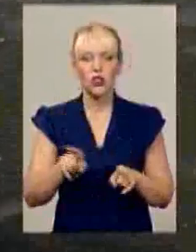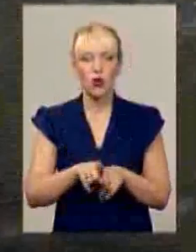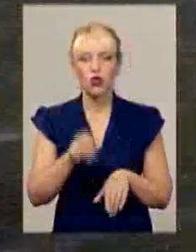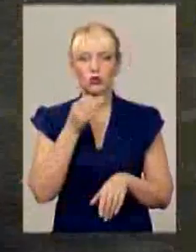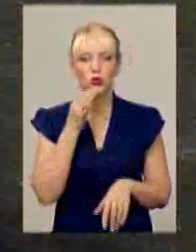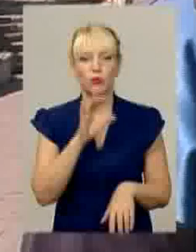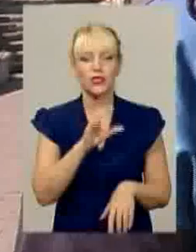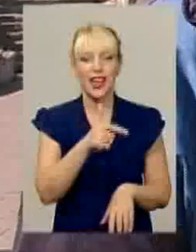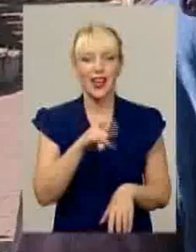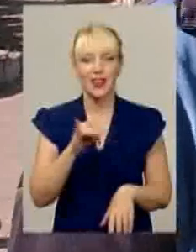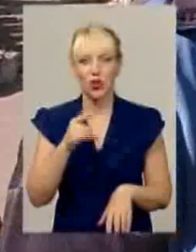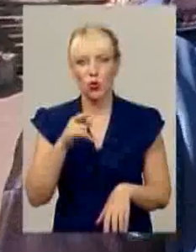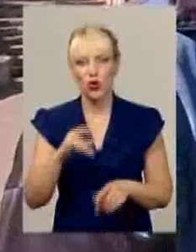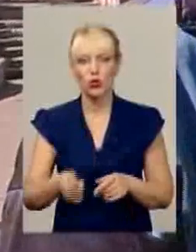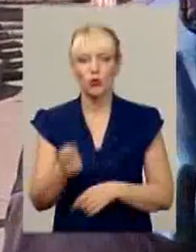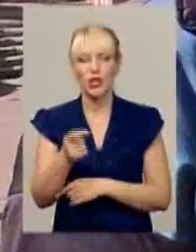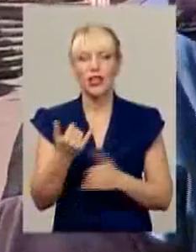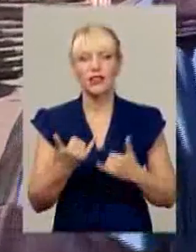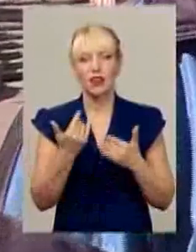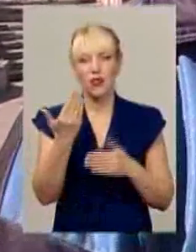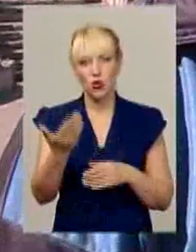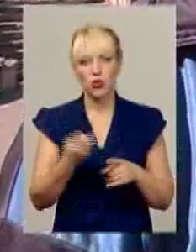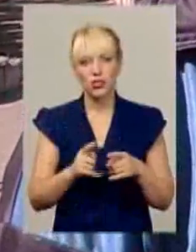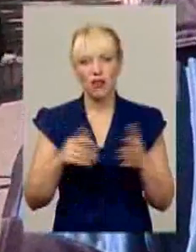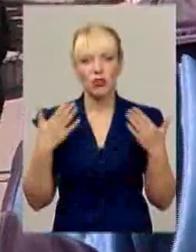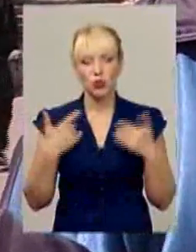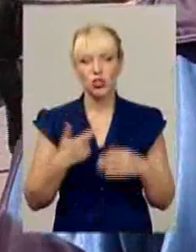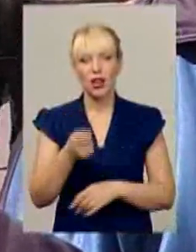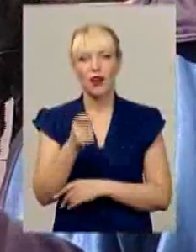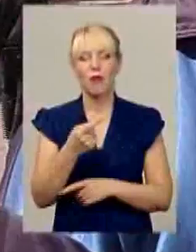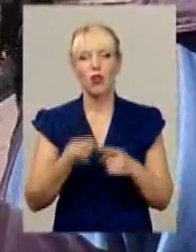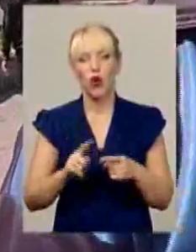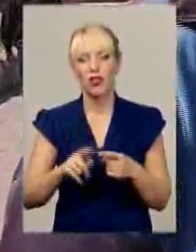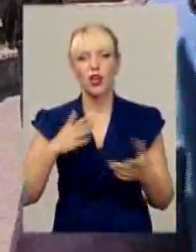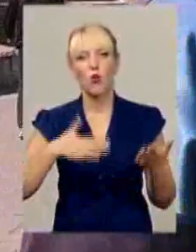пану Григорію. Для нього це відпочинок. Рибалка – це удовольствие.